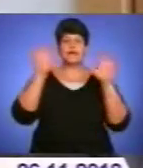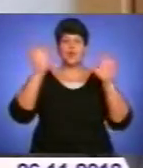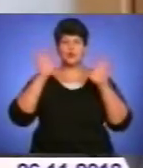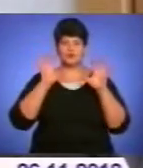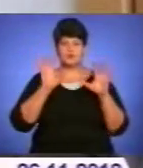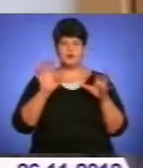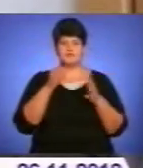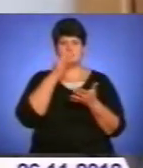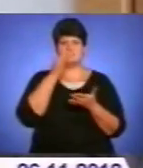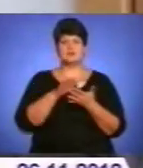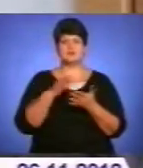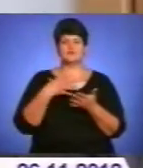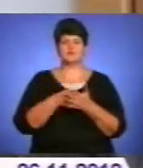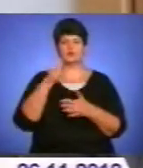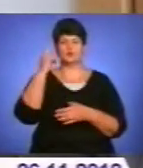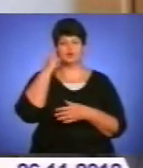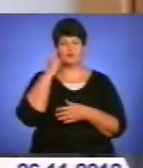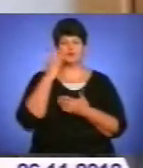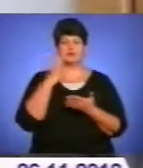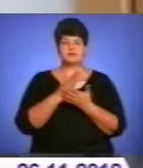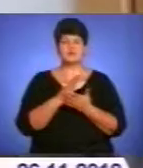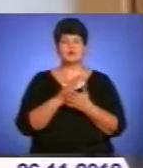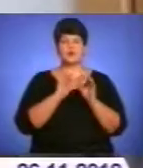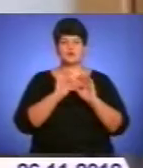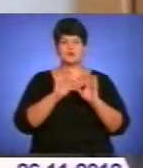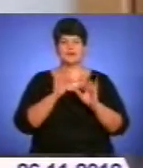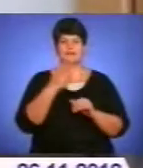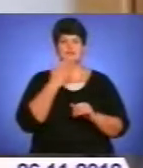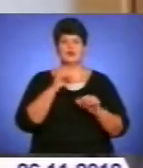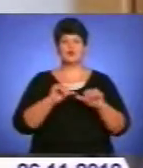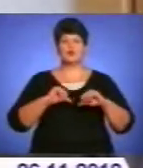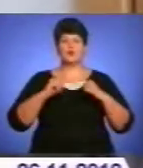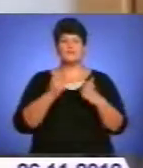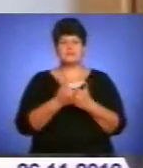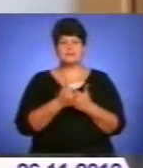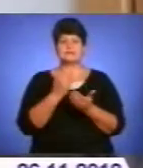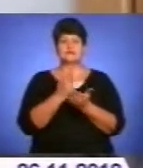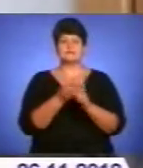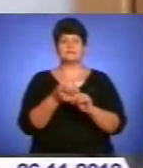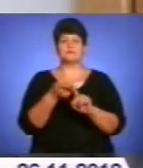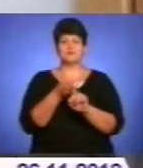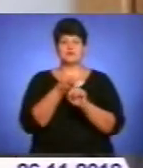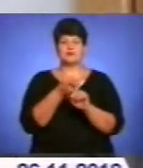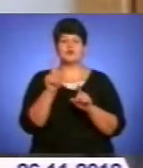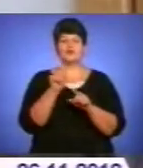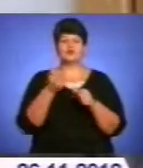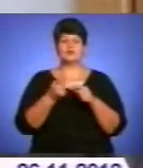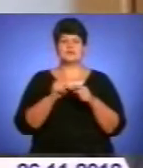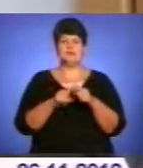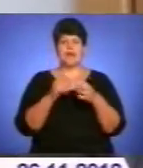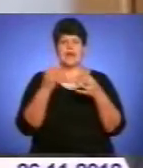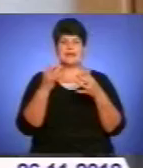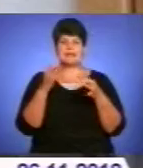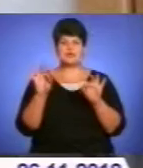висновила свою позицію. Одне з роз'яснення національної комісії стосується якраз визначення, що таке ліцензована